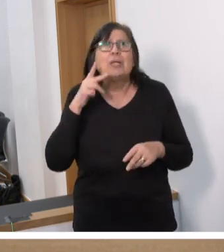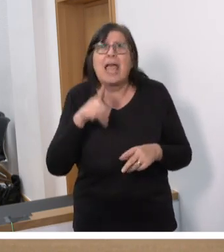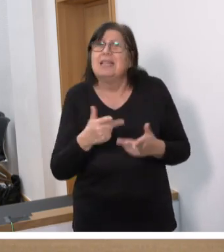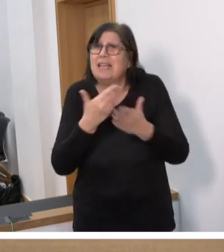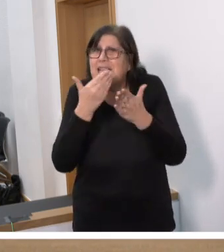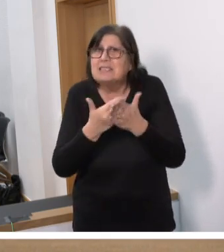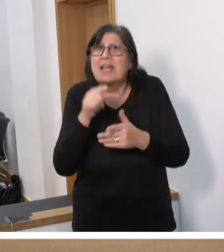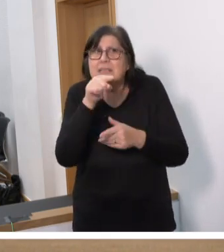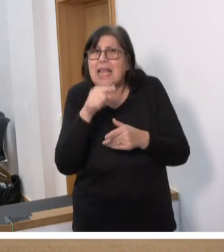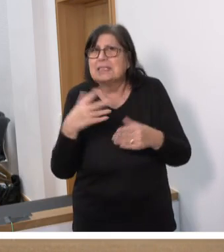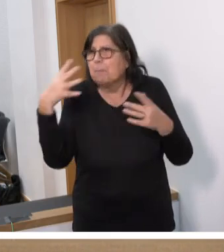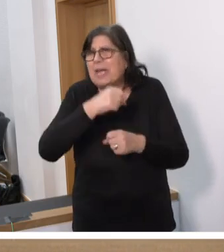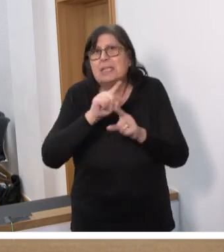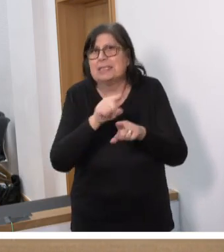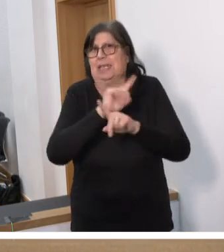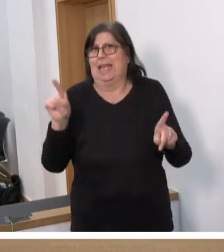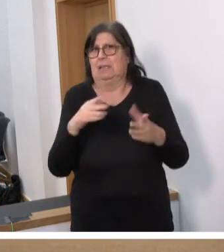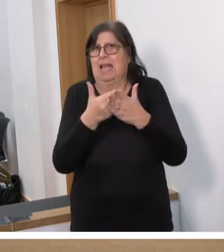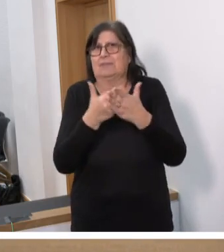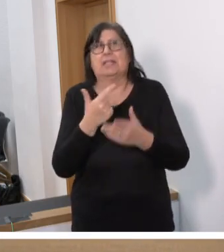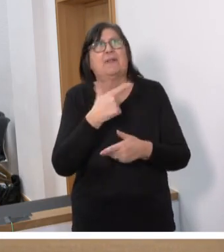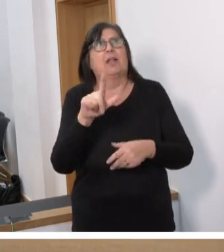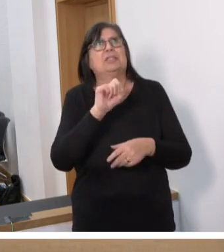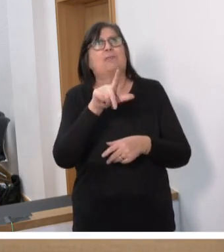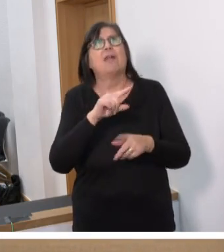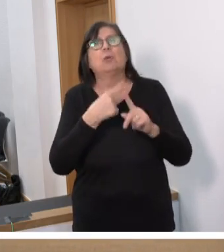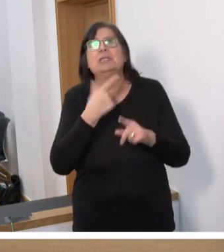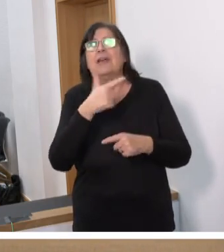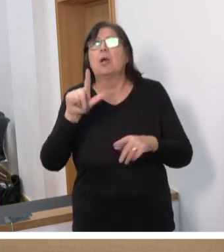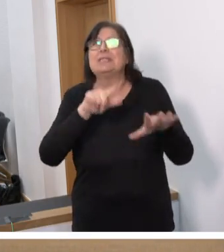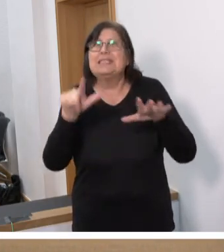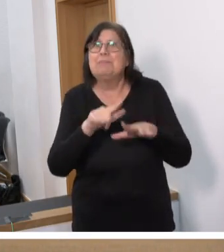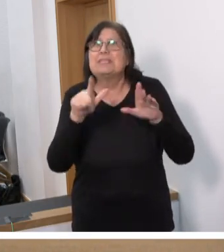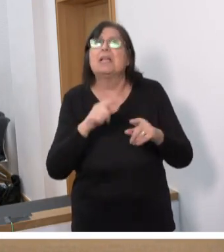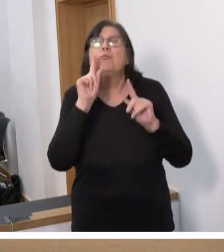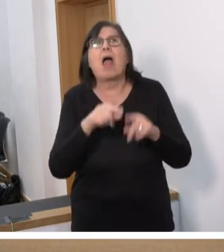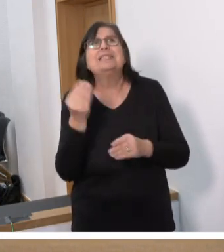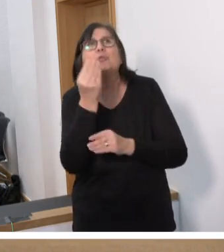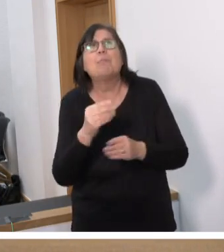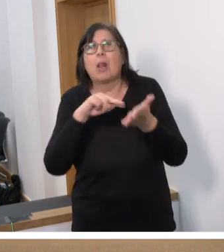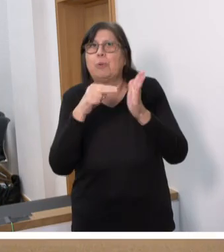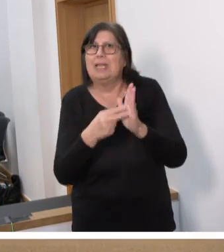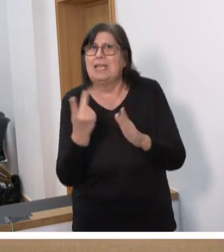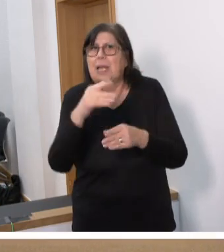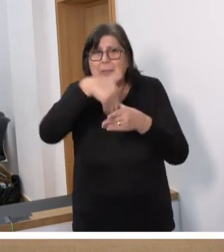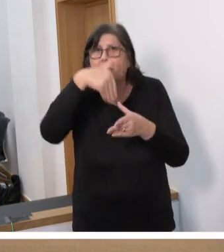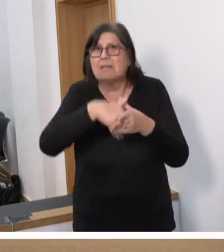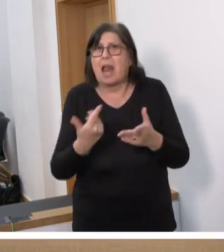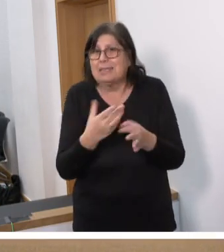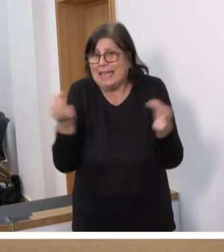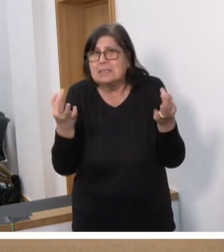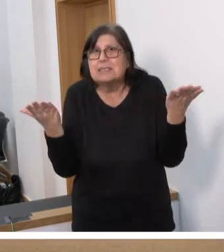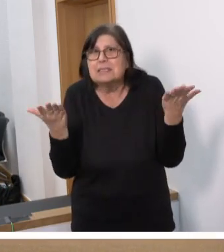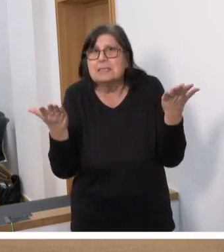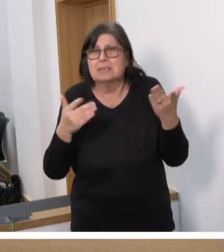eher noch in der Kontinuität der Jahre 2012 und 2017, weil mehr als Symbolpolitik steht in Ihrem Gesetzentwurf leider nicht drin, meine